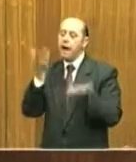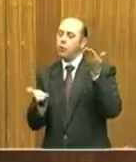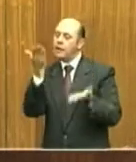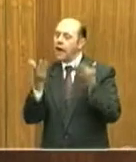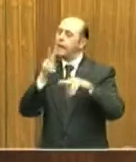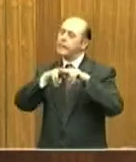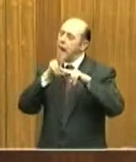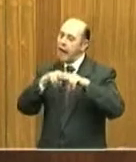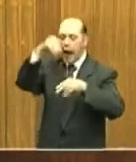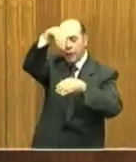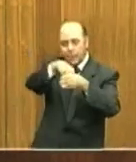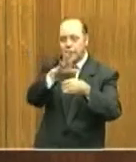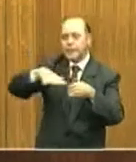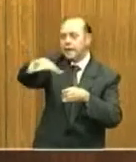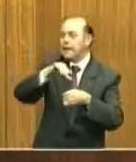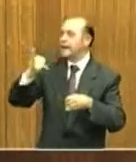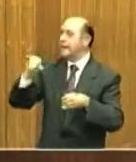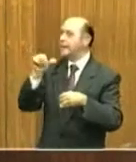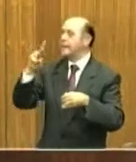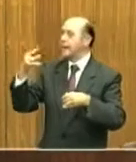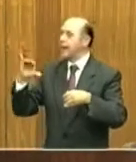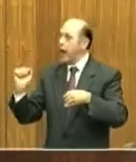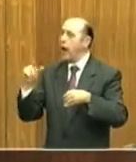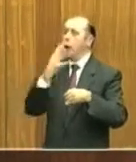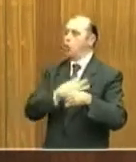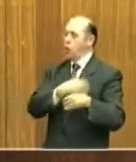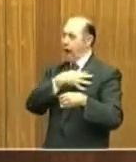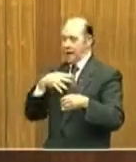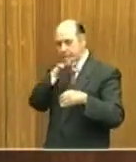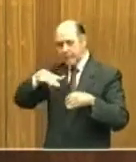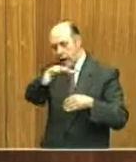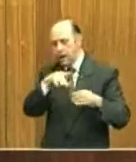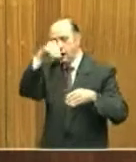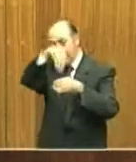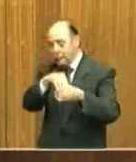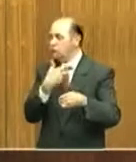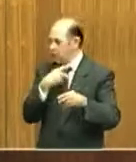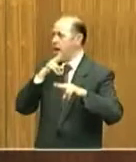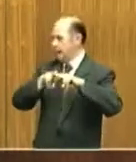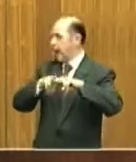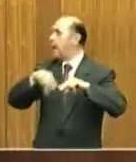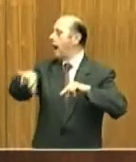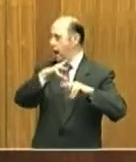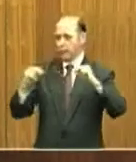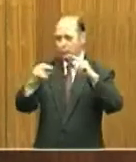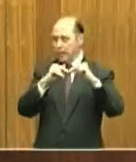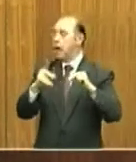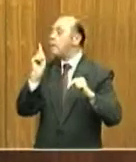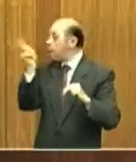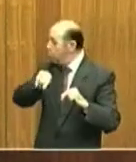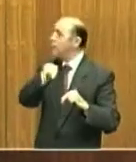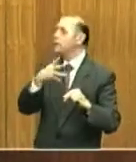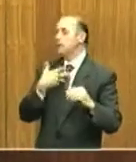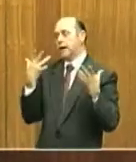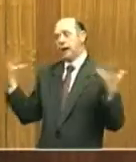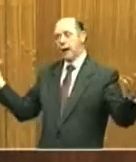frammentate dell'entroterra istriano e della Croazia, dove l'italiano è presente, ma ha grandi difficoltà anche lì.